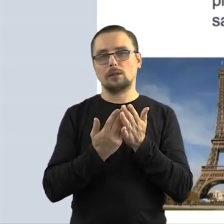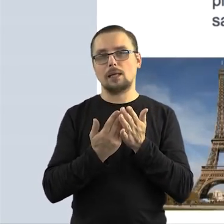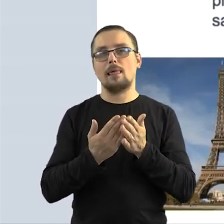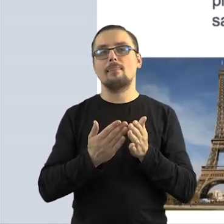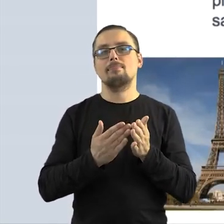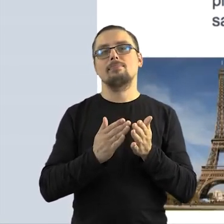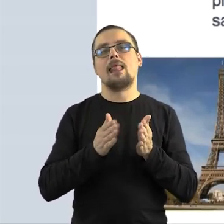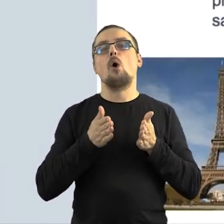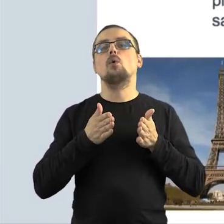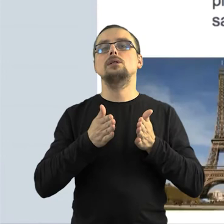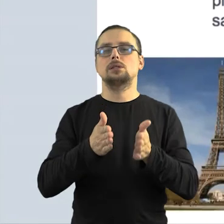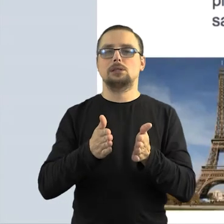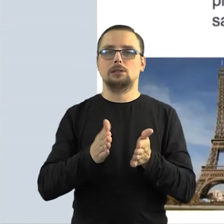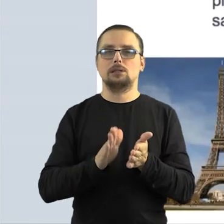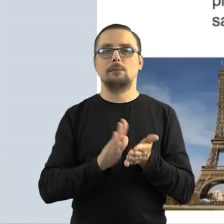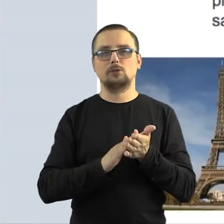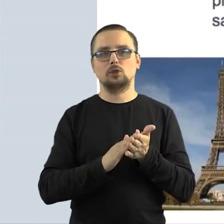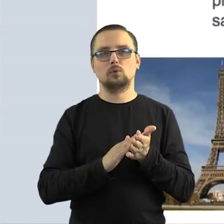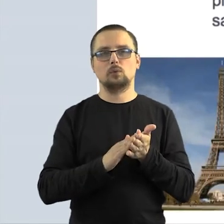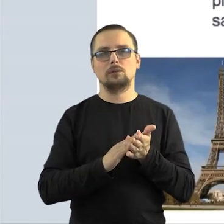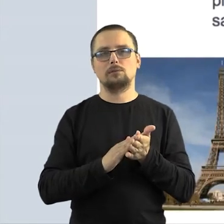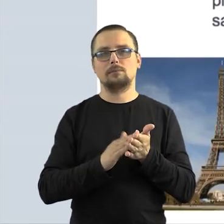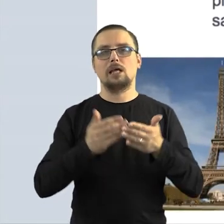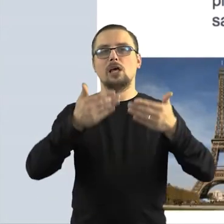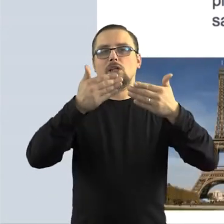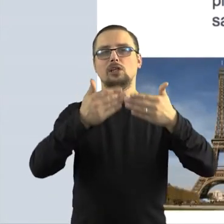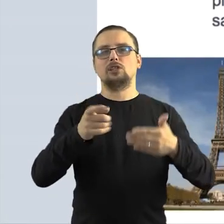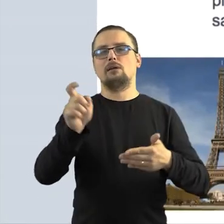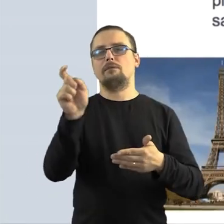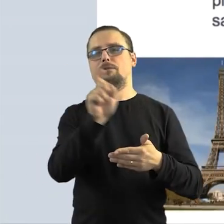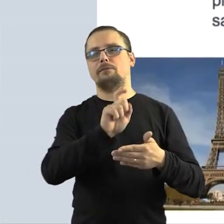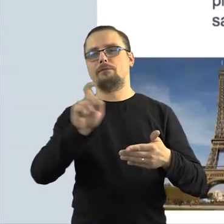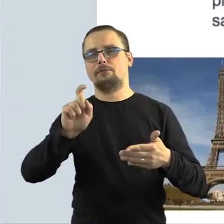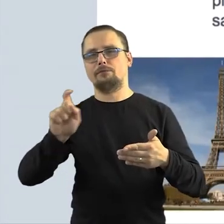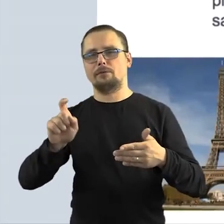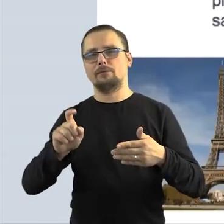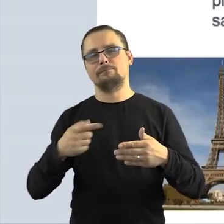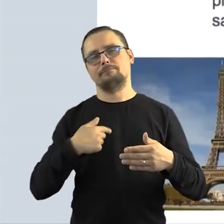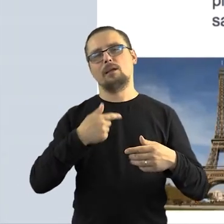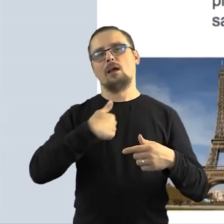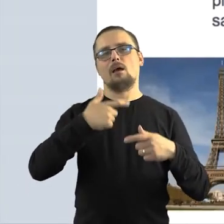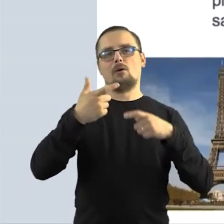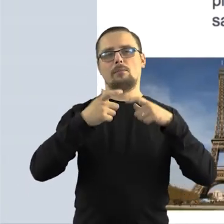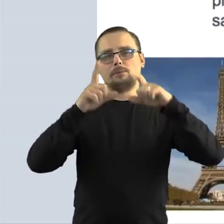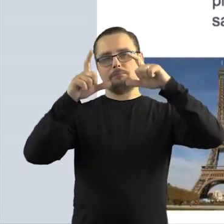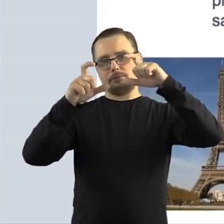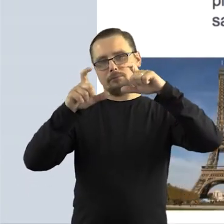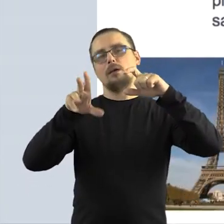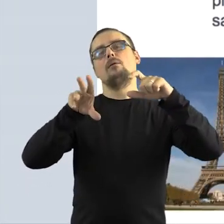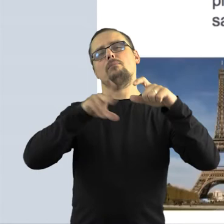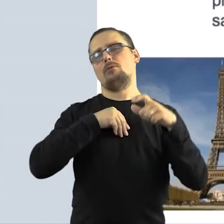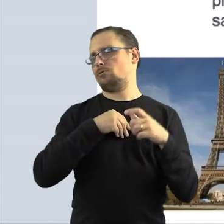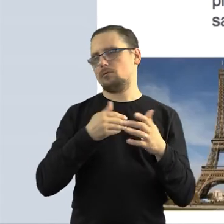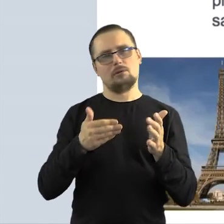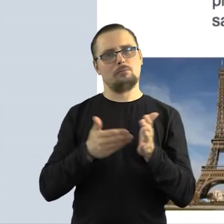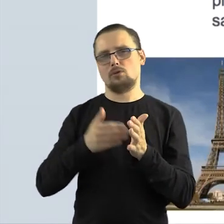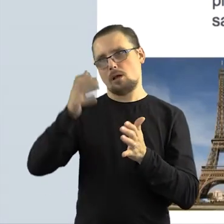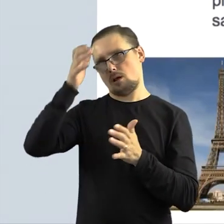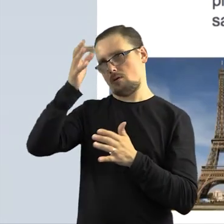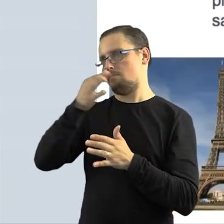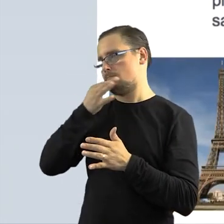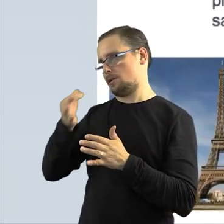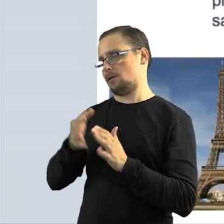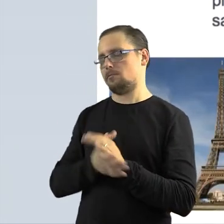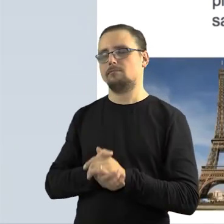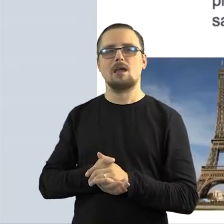sfotografiują Państwo jakieś graffiti na przykład, to nie muszą się pytać twórcy tego graffiti, czy mogą rozpowszechniać ten utwór. Jakby twórca